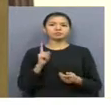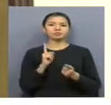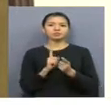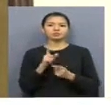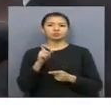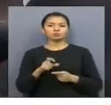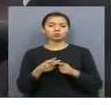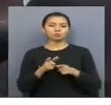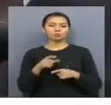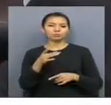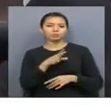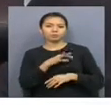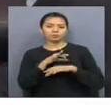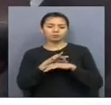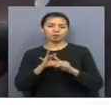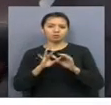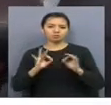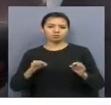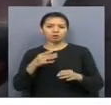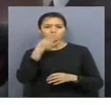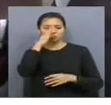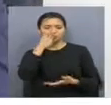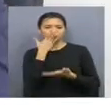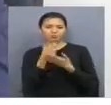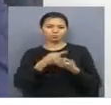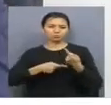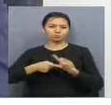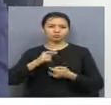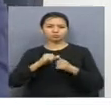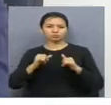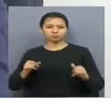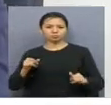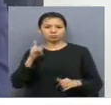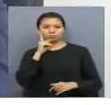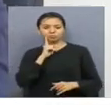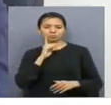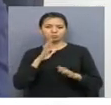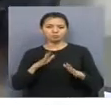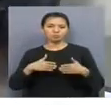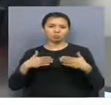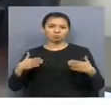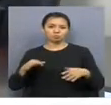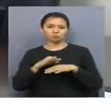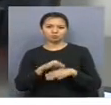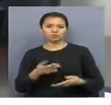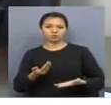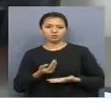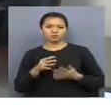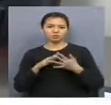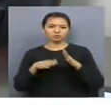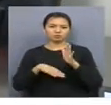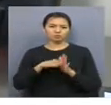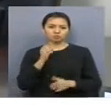өте мазмын дөтті. Бүгінгі тандық мұл алықтарды өз бизнесін дамыту, жайылымдық жерлерді кенгейту, ауылдағы өмірді жақсарту,